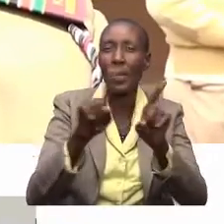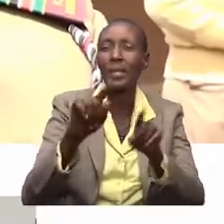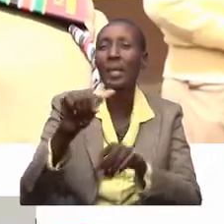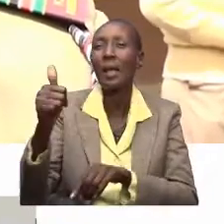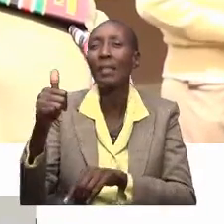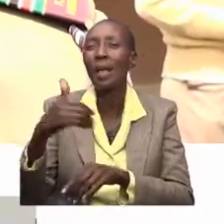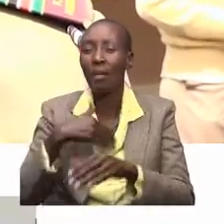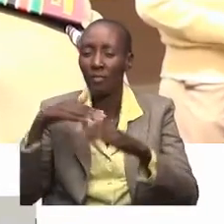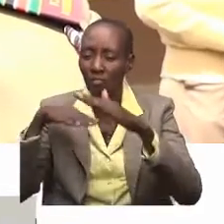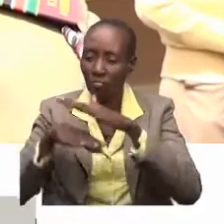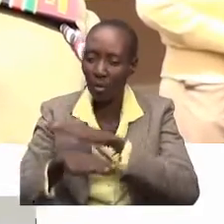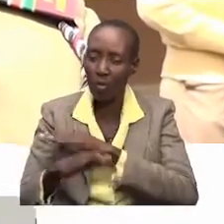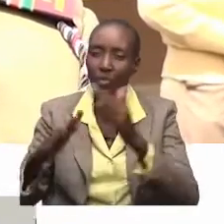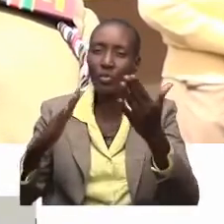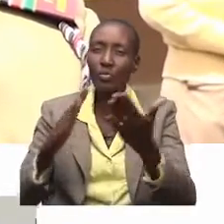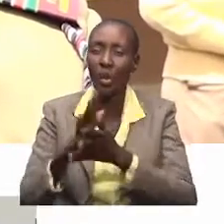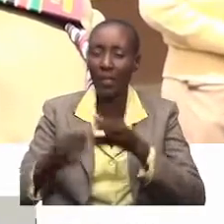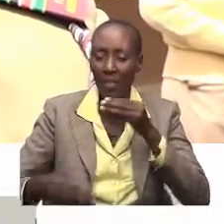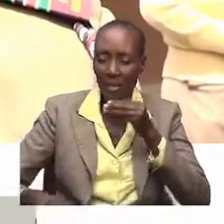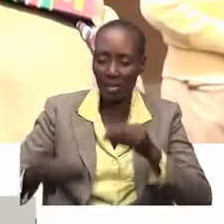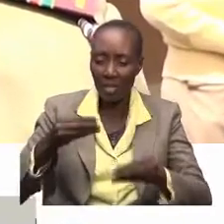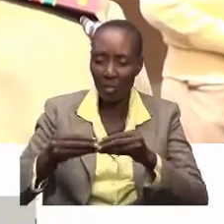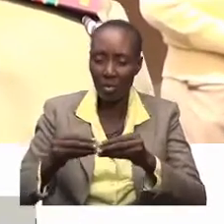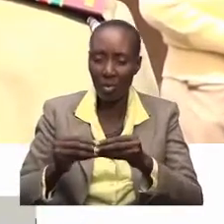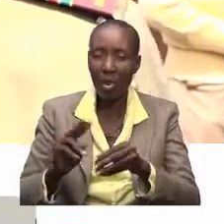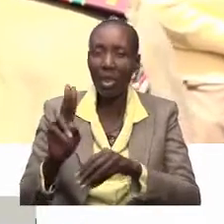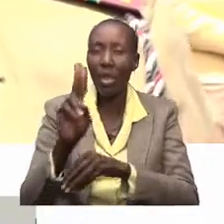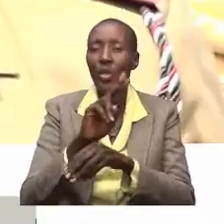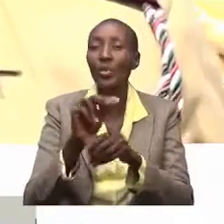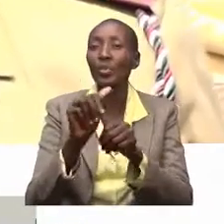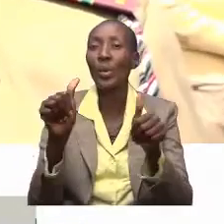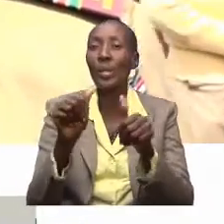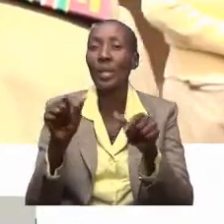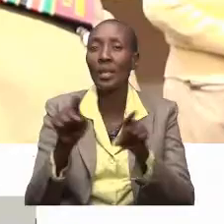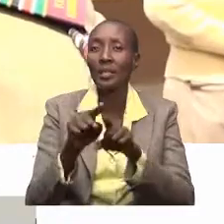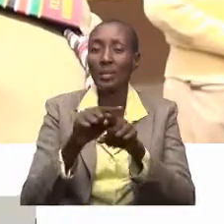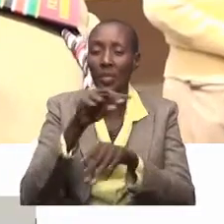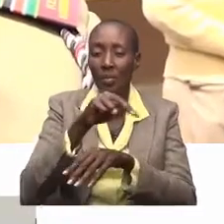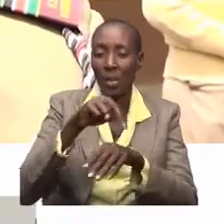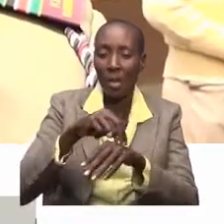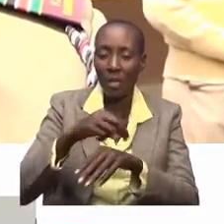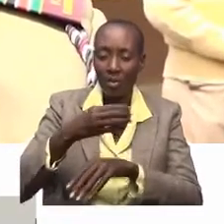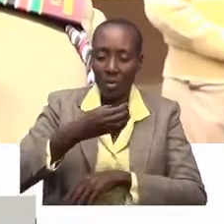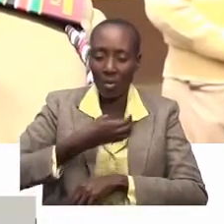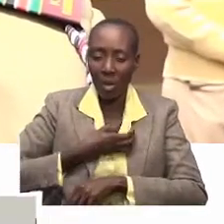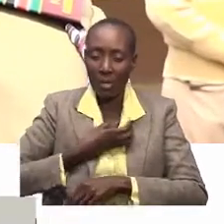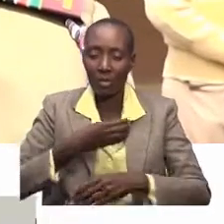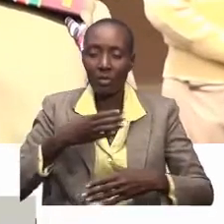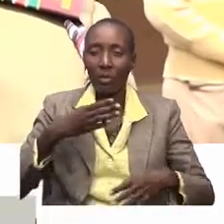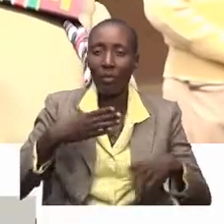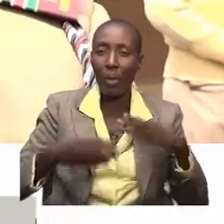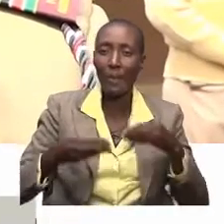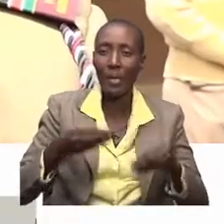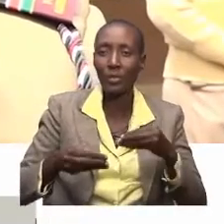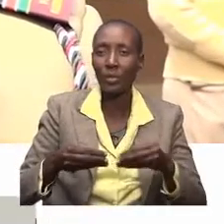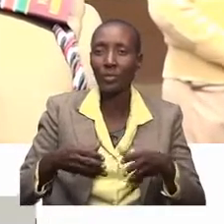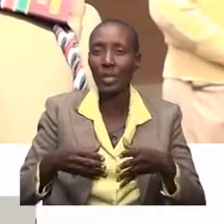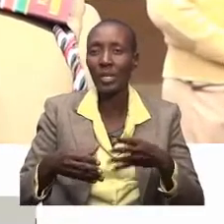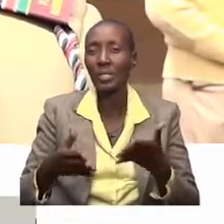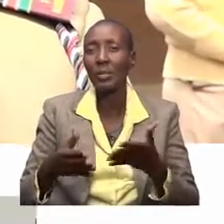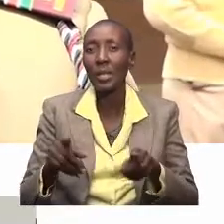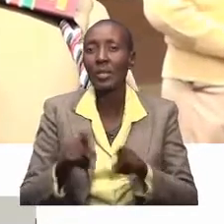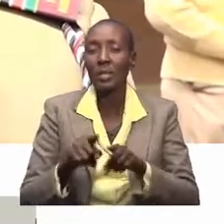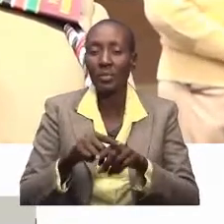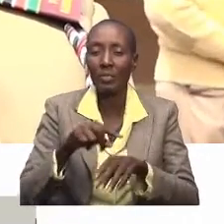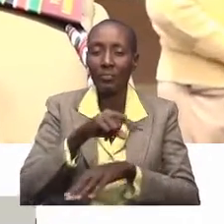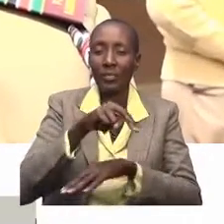kuwakikisha ya kuamba walimavu wanapita vizuri. Kuna National Council for Persons with Disabilities, kuna National Fund